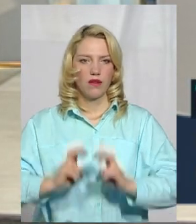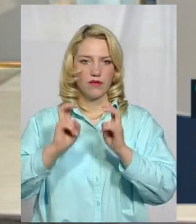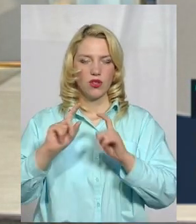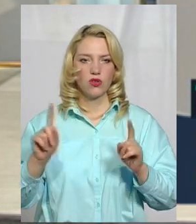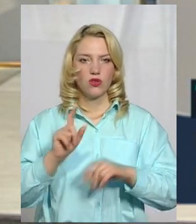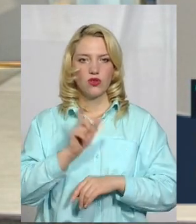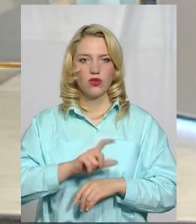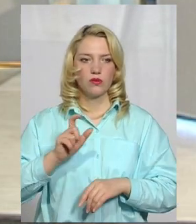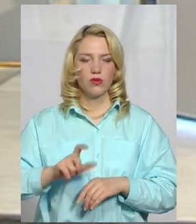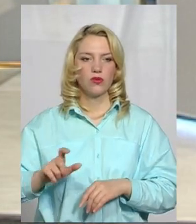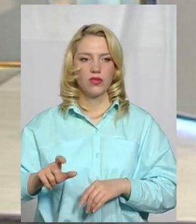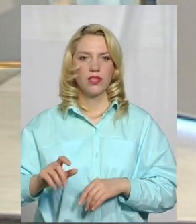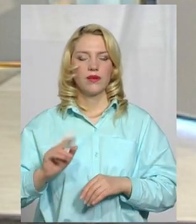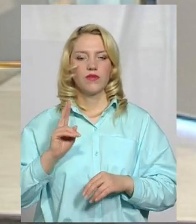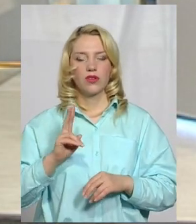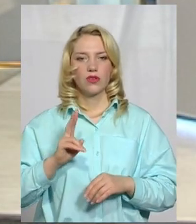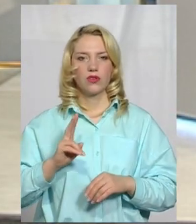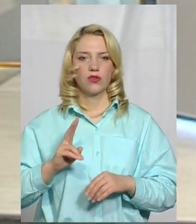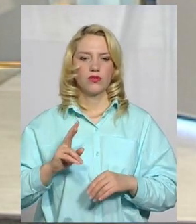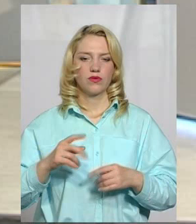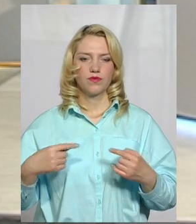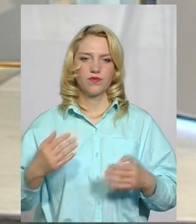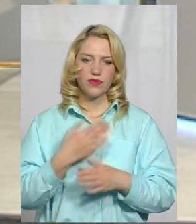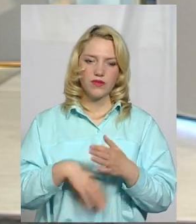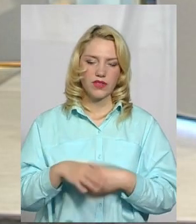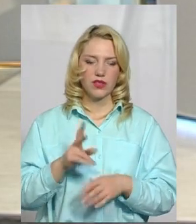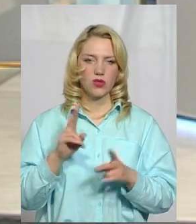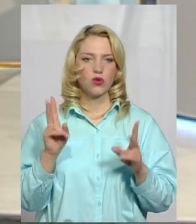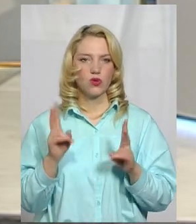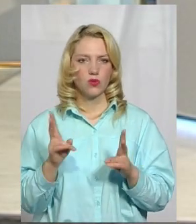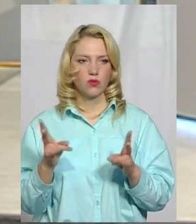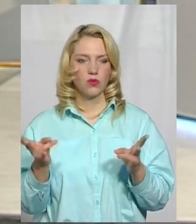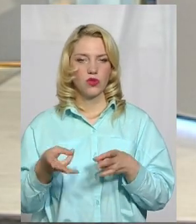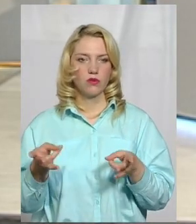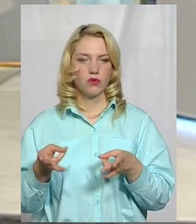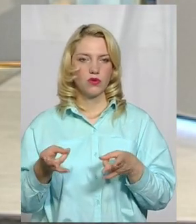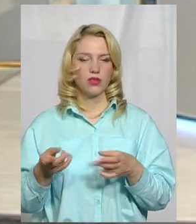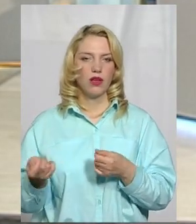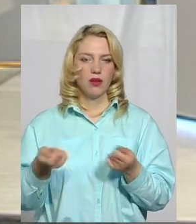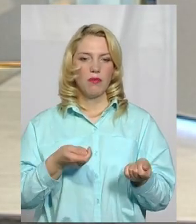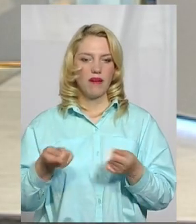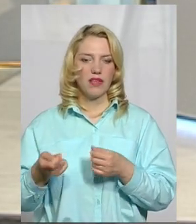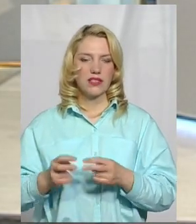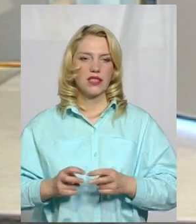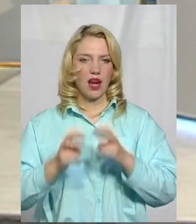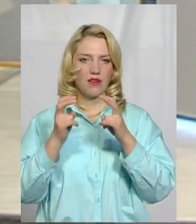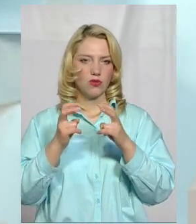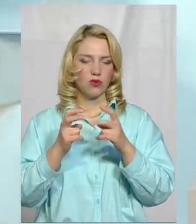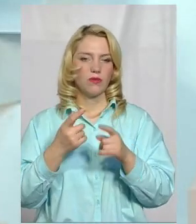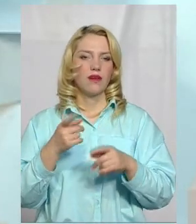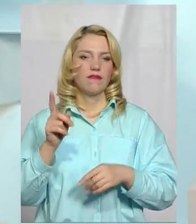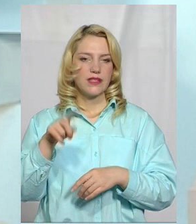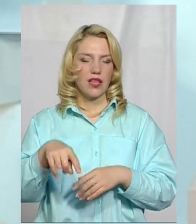щоб люди з маломобільних груп і ті, які потребують перевезення ліфтом, все-таки